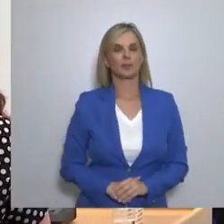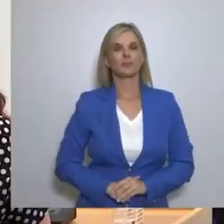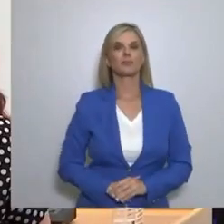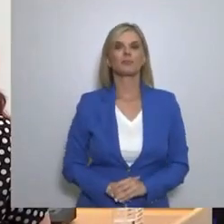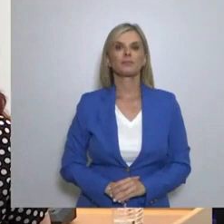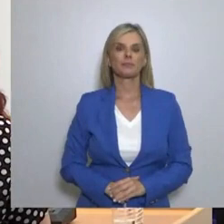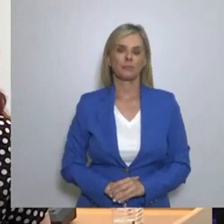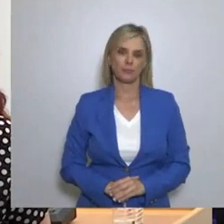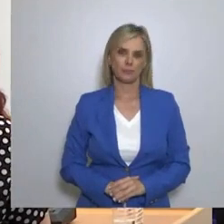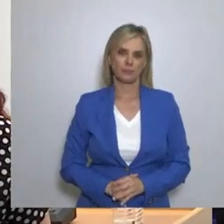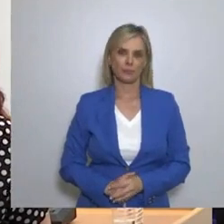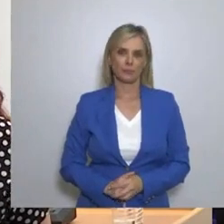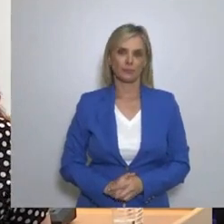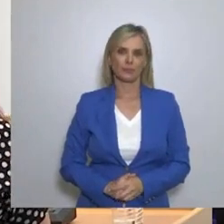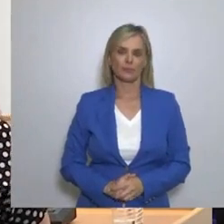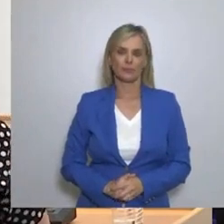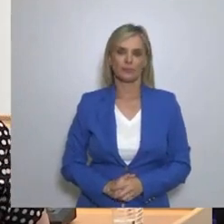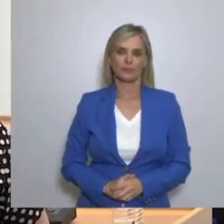ερώτηση